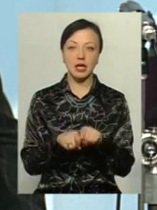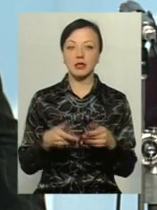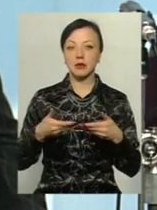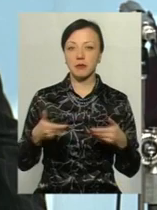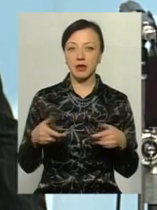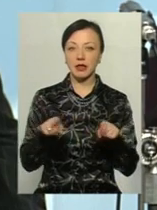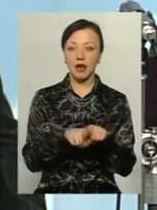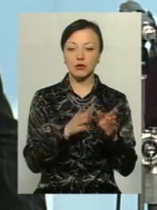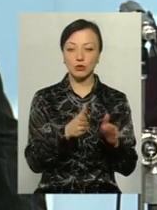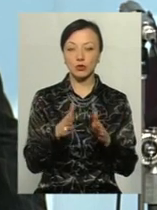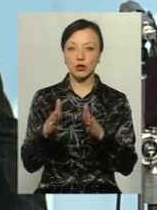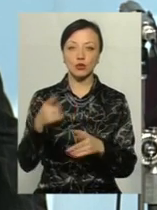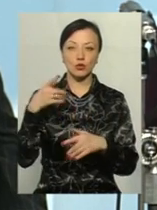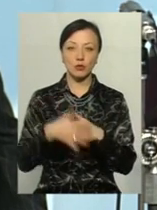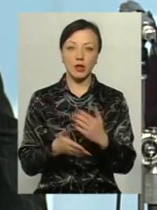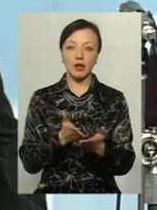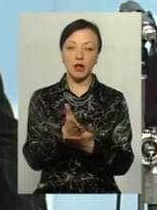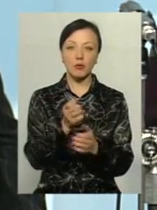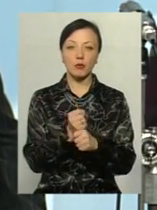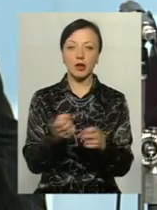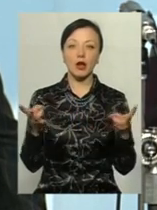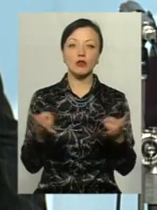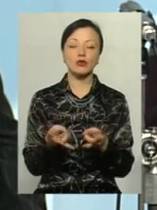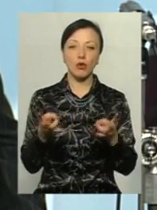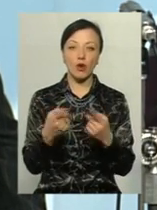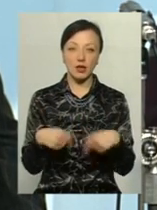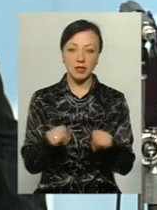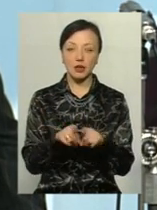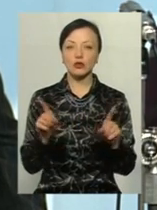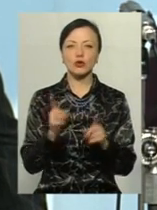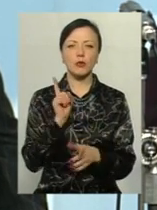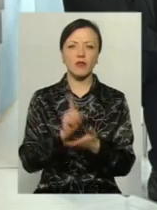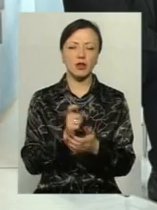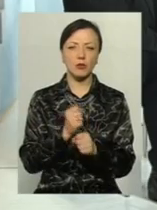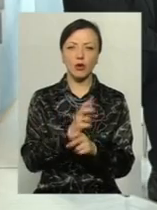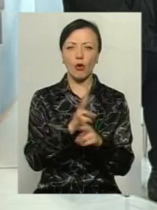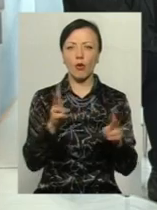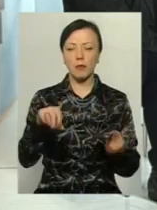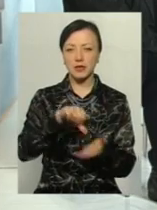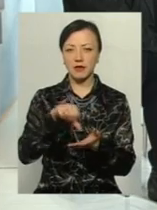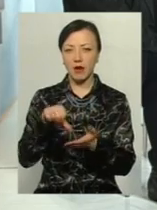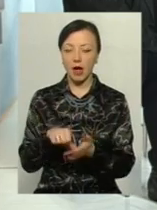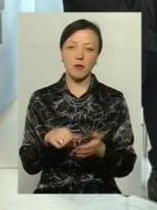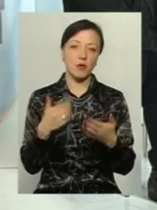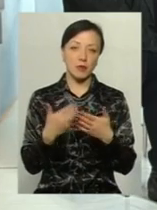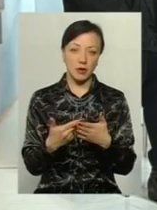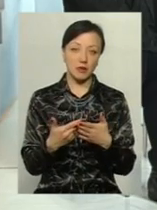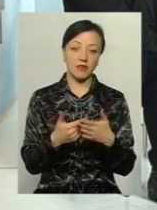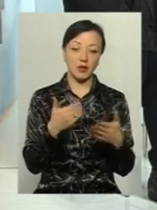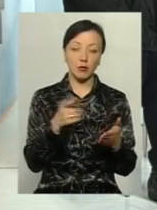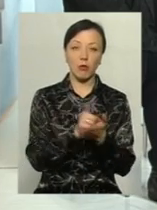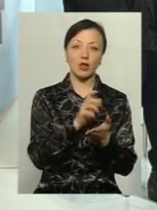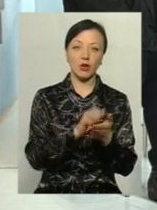структуризувалися і зрозуміли напрямок роботи, для чого нам потрібна організація, що ми повинні робити, кого ми представляємо, десь якраз від